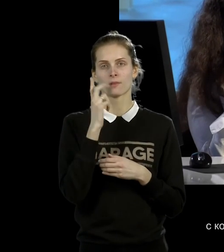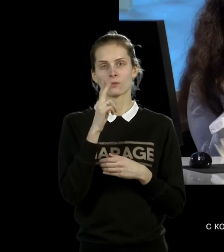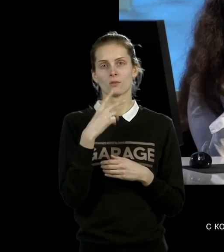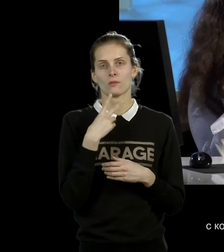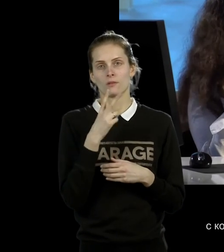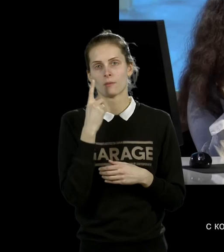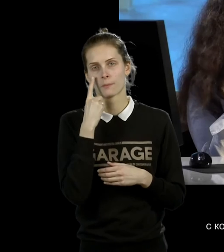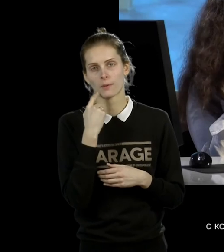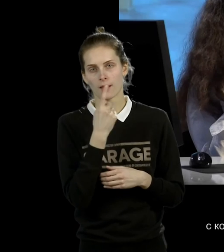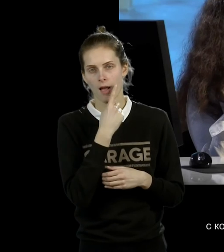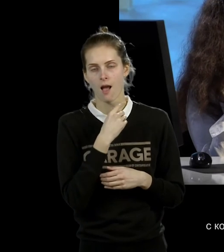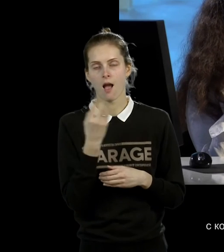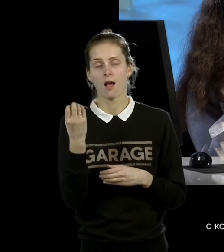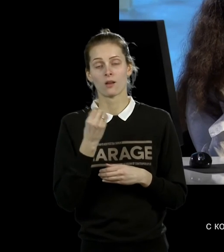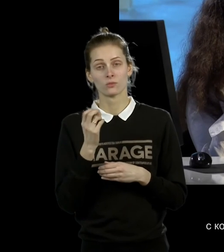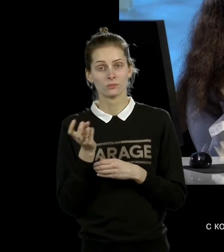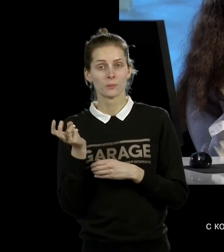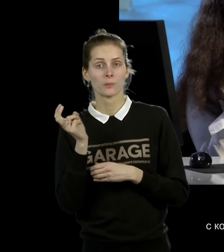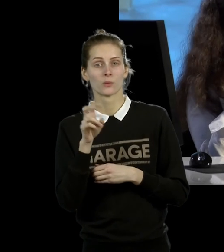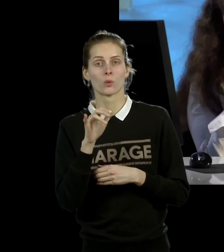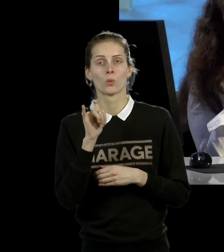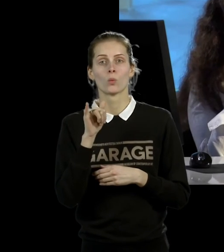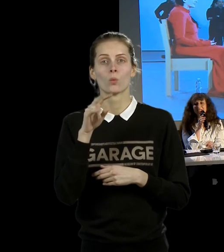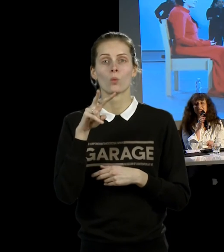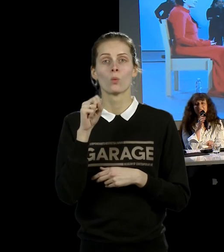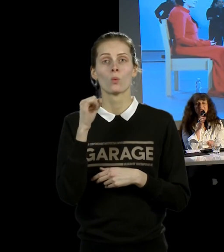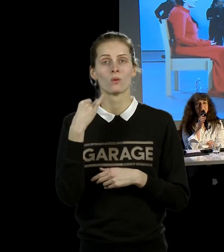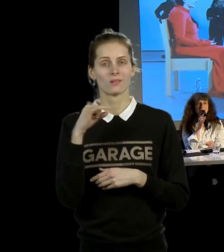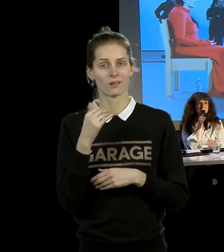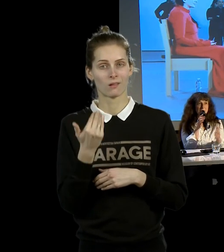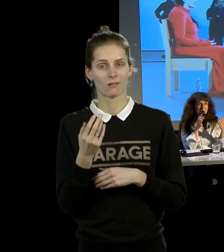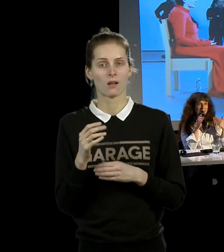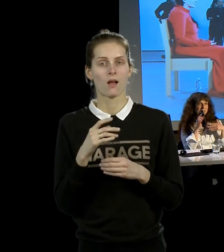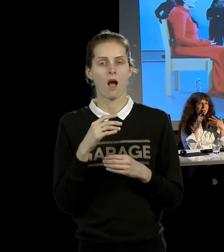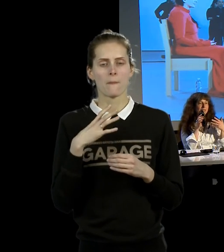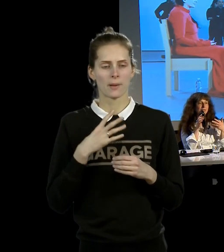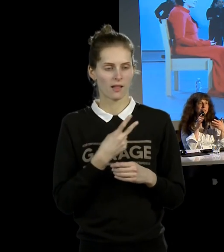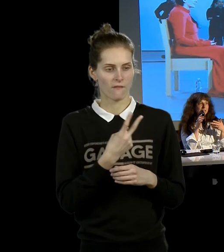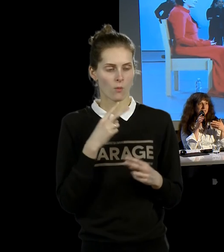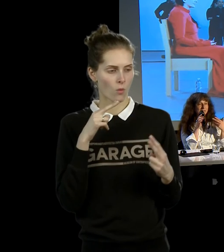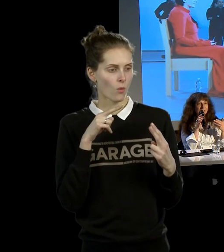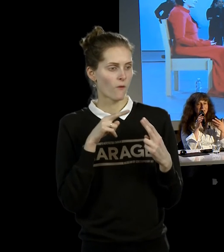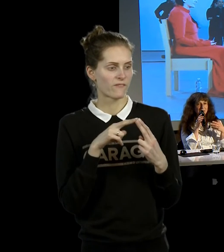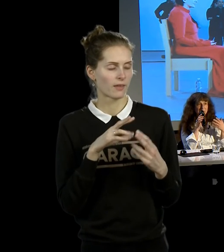которым мне не говорили до этого 15 лет, как считается. И это единственный раз, когда она не могла